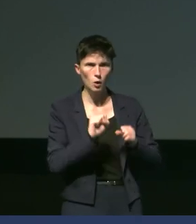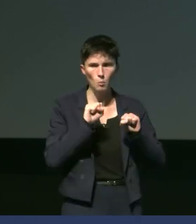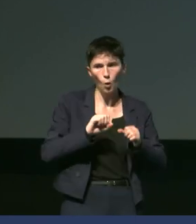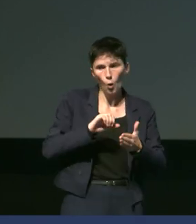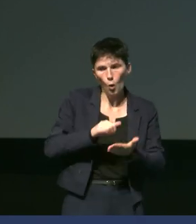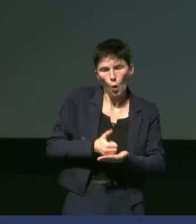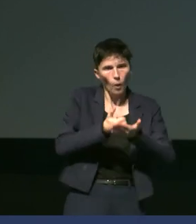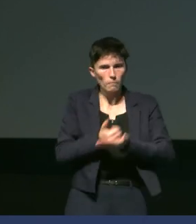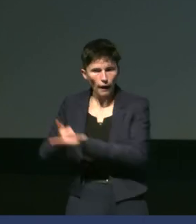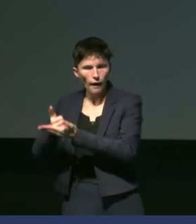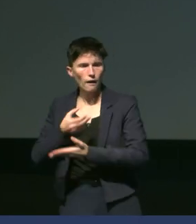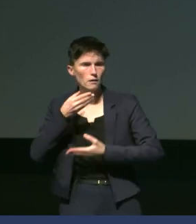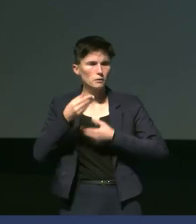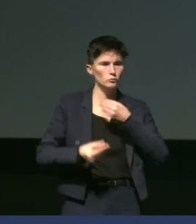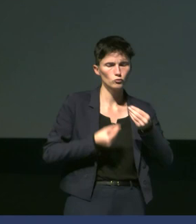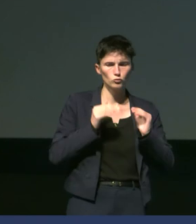Société-Canada